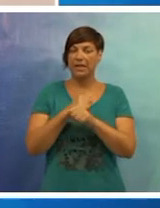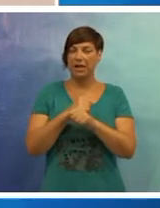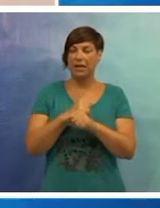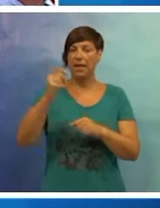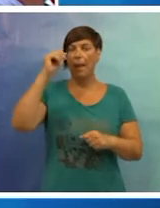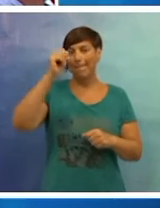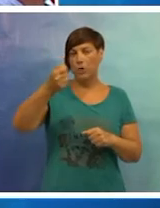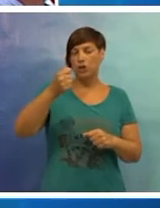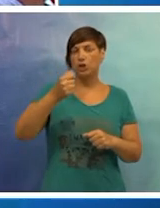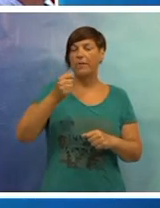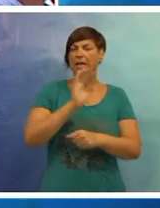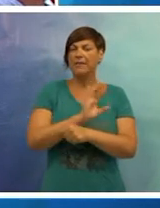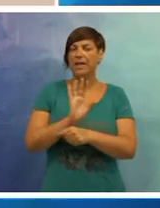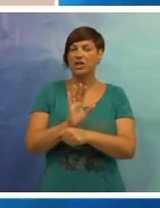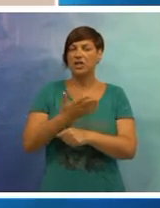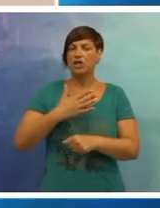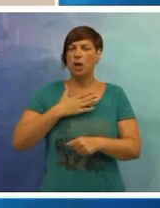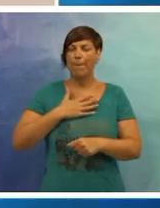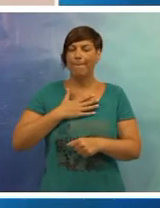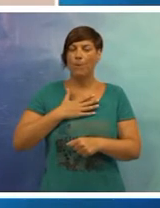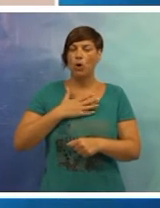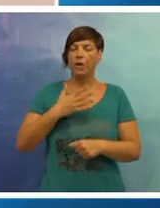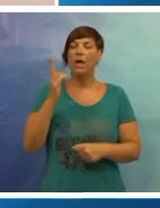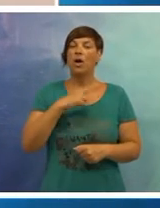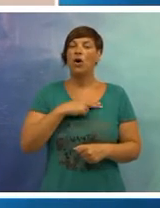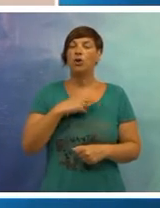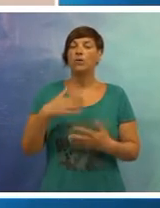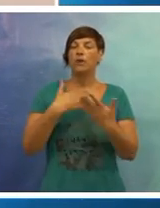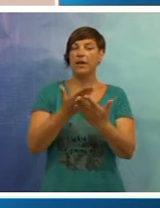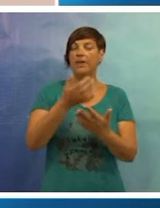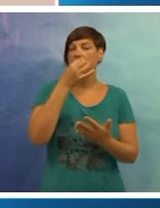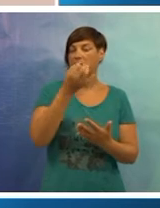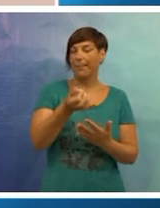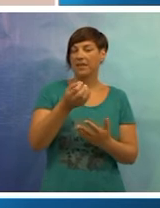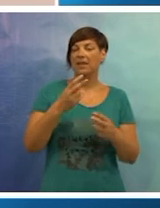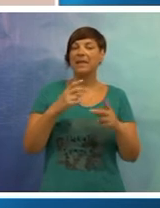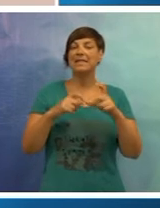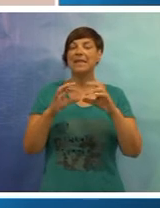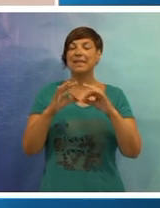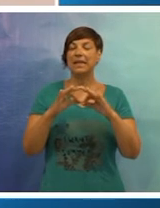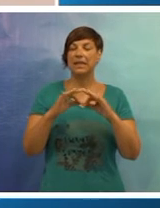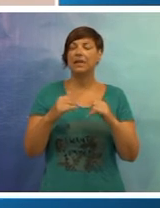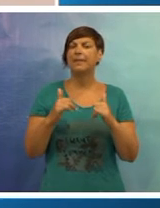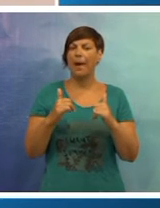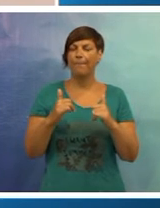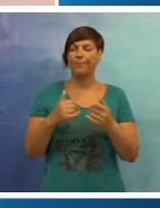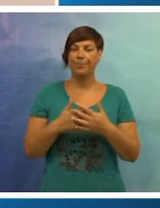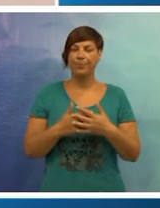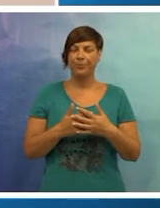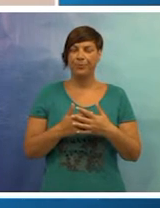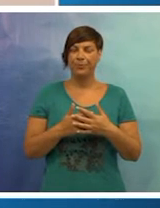radnji u toj tvrci? Poštovani vijećniče, moj odgovor na vaše pitanje za Sanitat da.